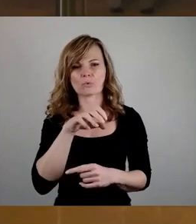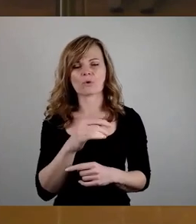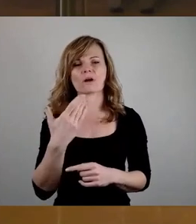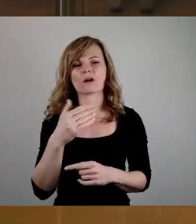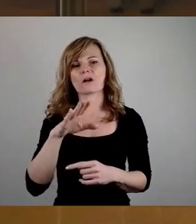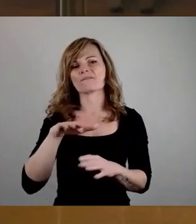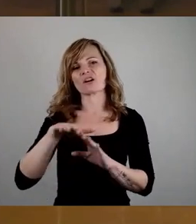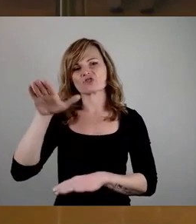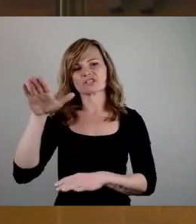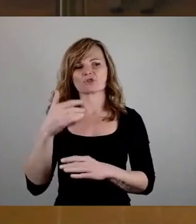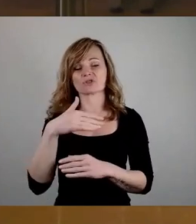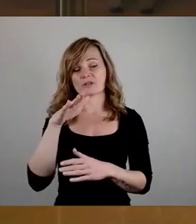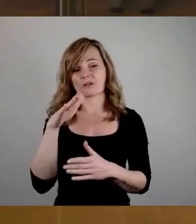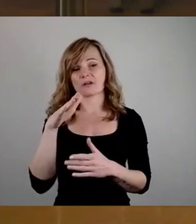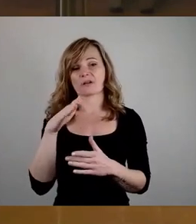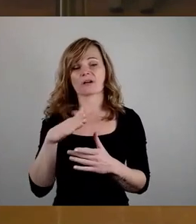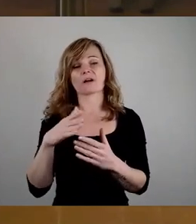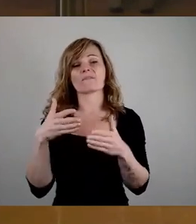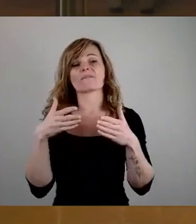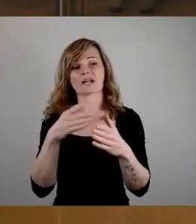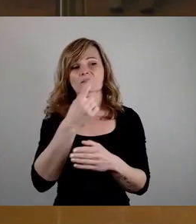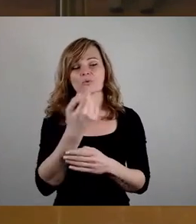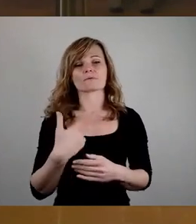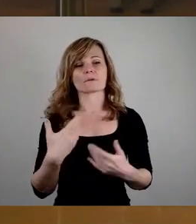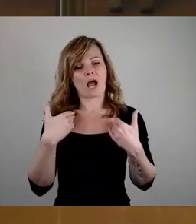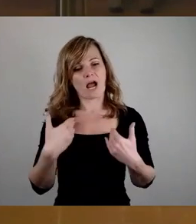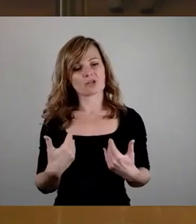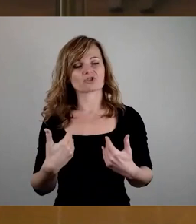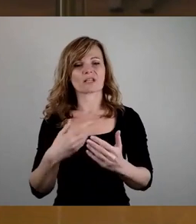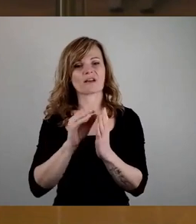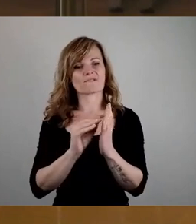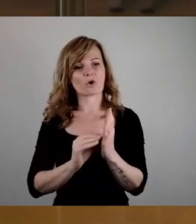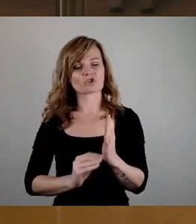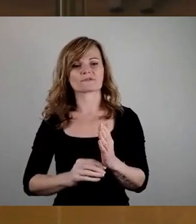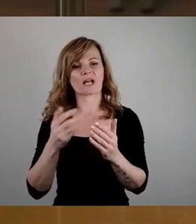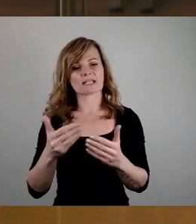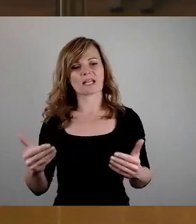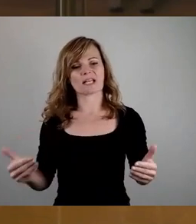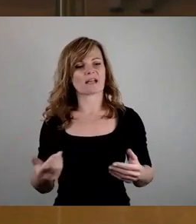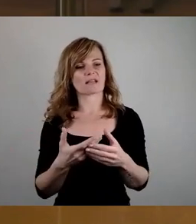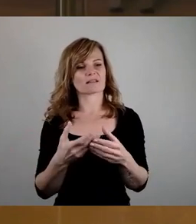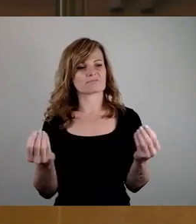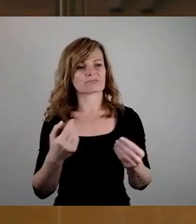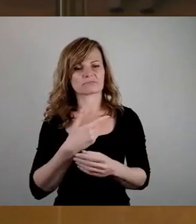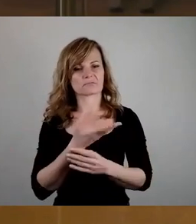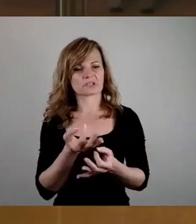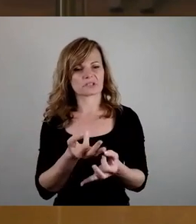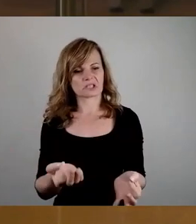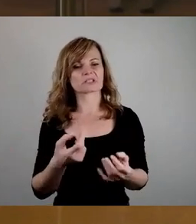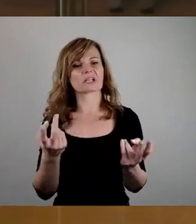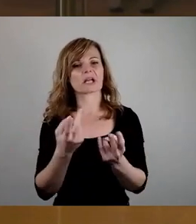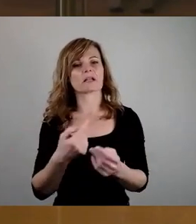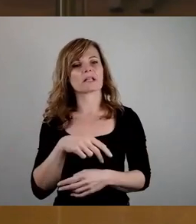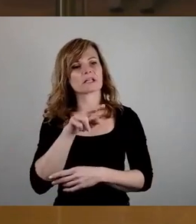tatsächlich jegliche Anstand, Vorschriften und Angelegenheiten vermissen lässt. Aber das ist egal. Ich persönlich halte ihn für